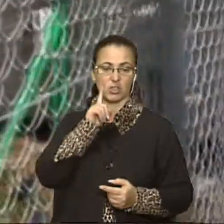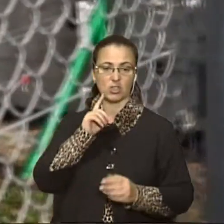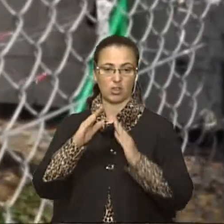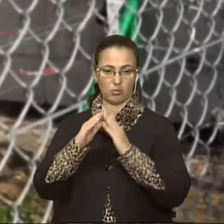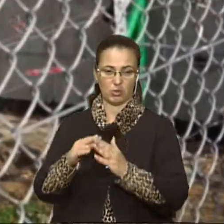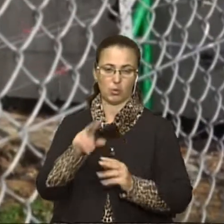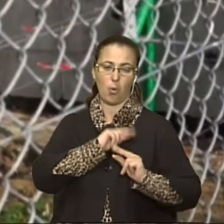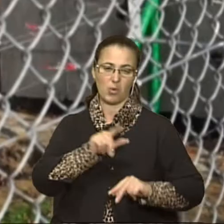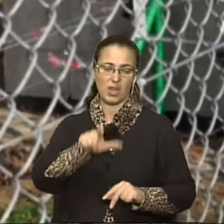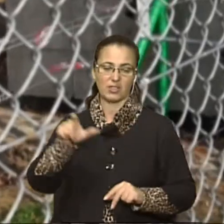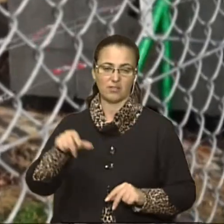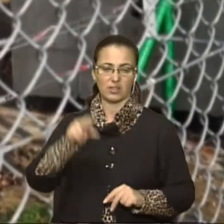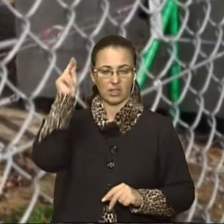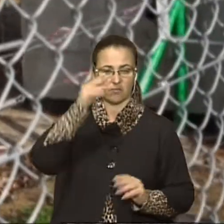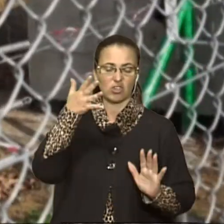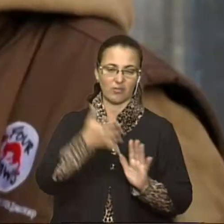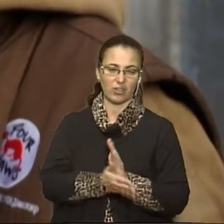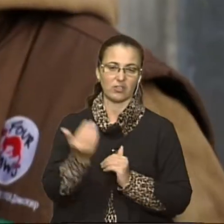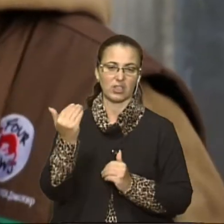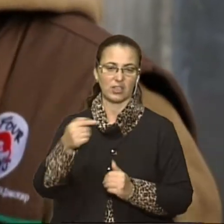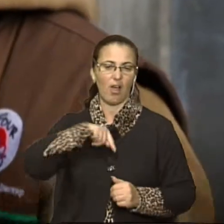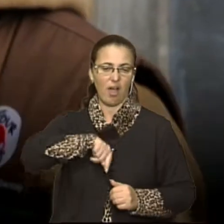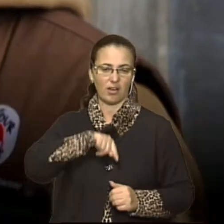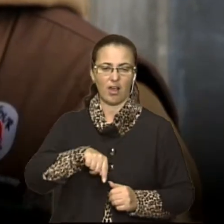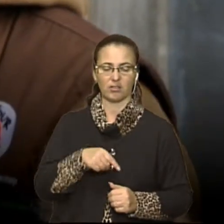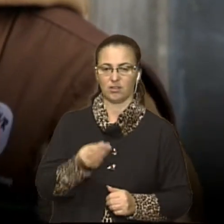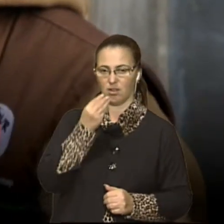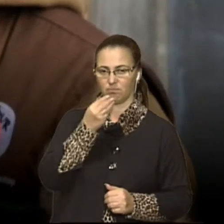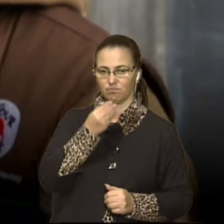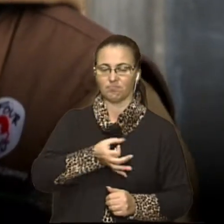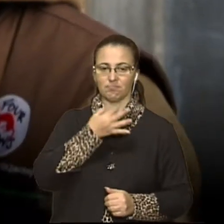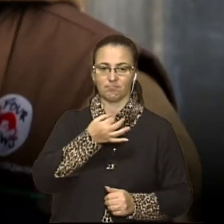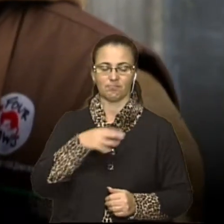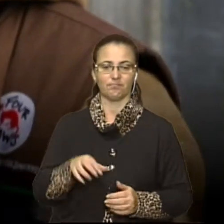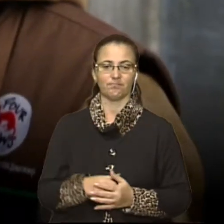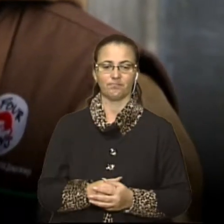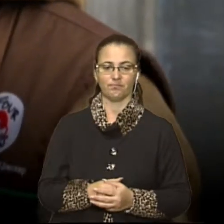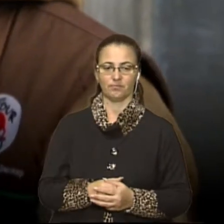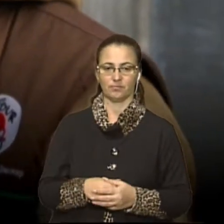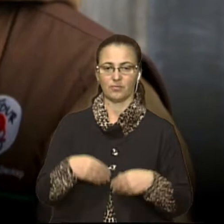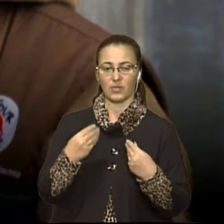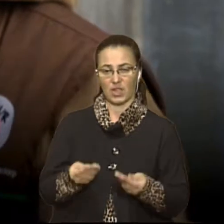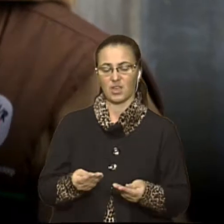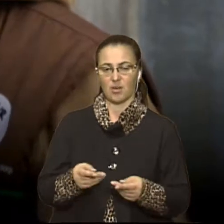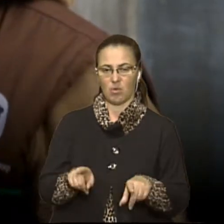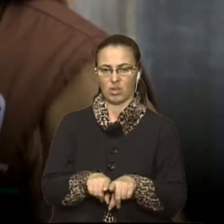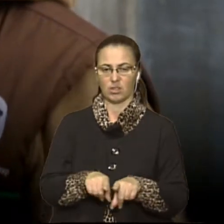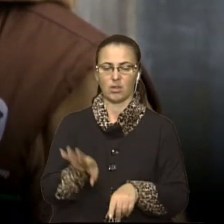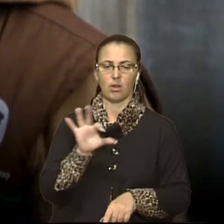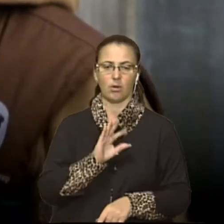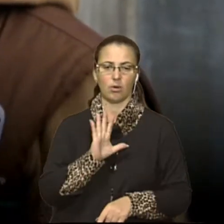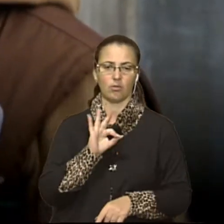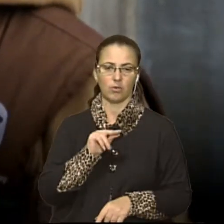вивчили їхні характери і кулінарні вподобання. Вони їдять все, ми даємо їм такі самі овочі. Це